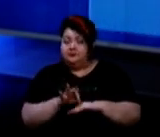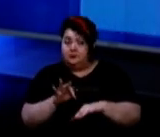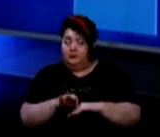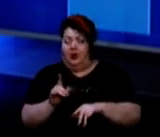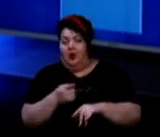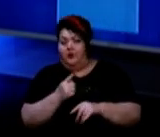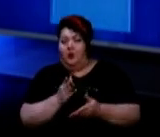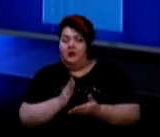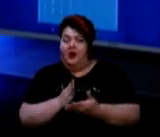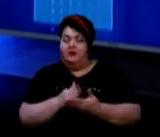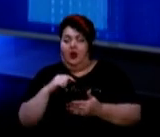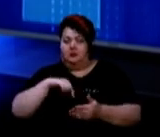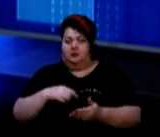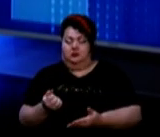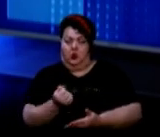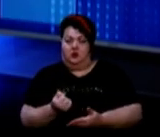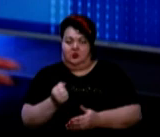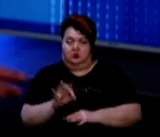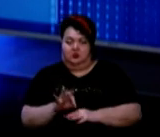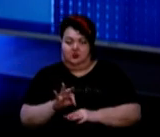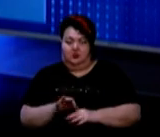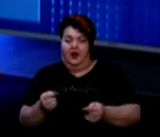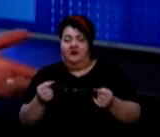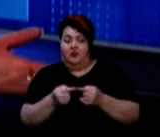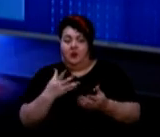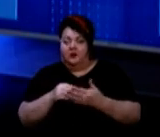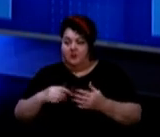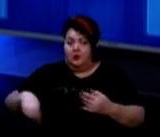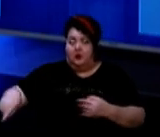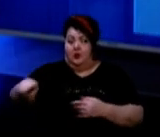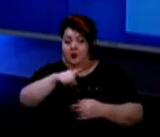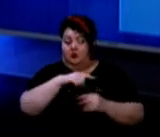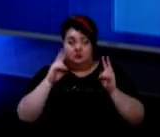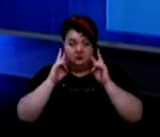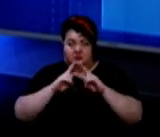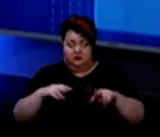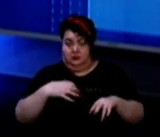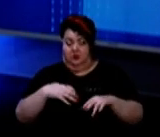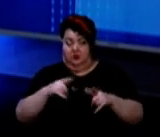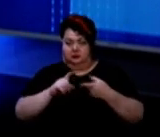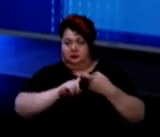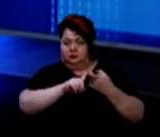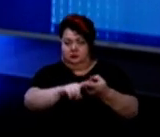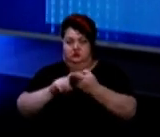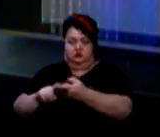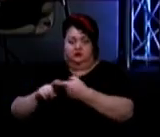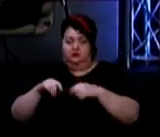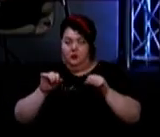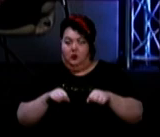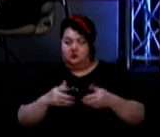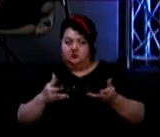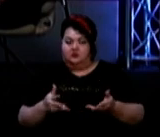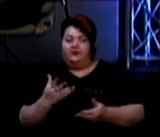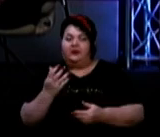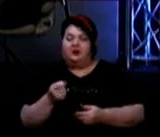являтись носієм, і, відповідно, своє оточення, вона також, не знаючи цього, навіть не бажаючи цього, може заразити. На